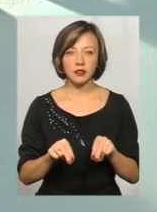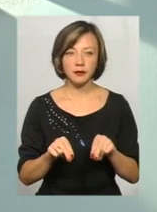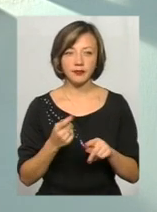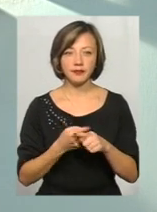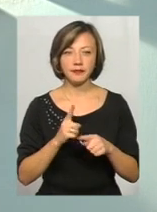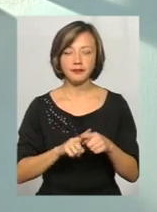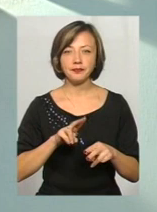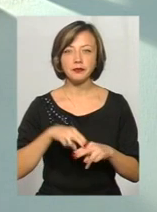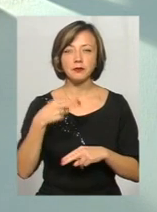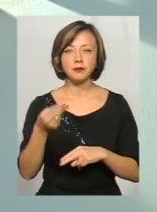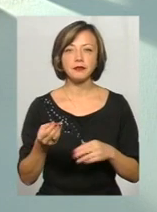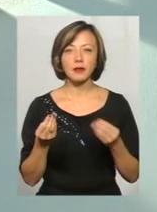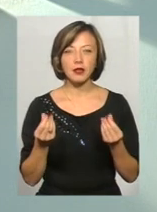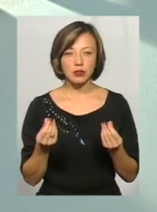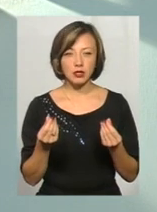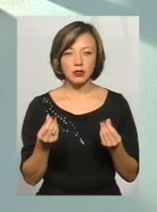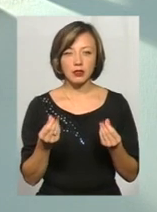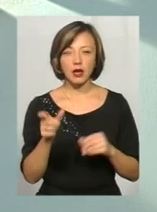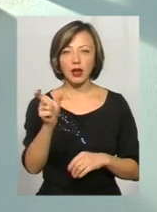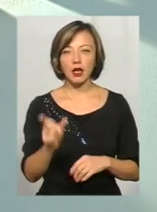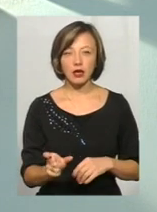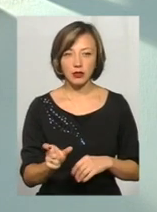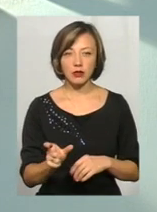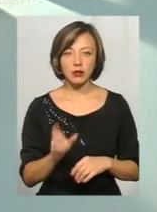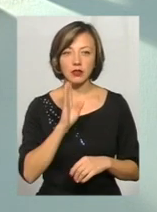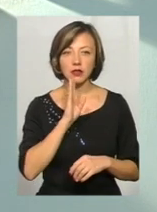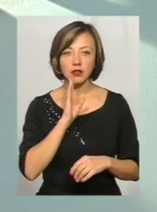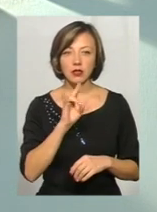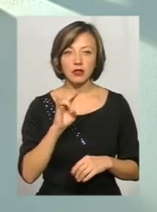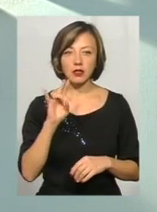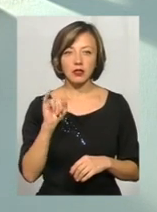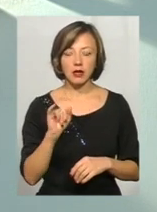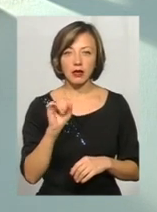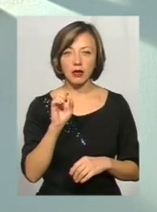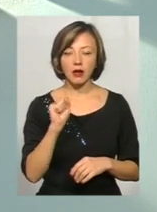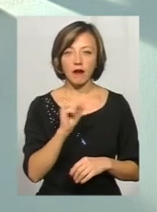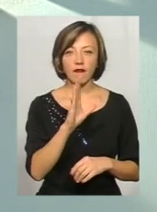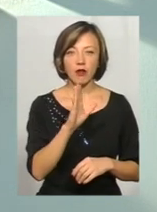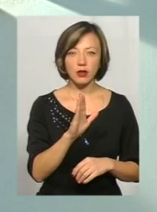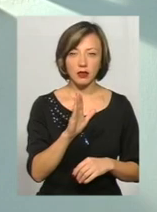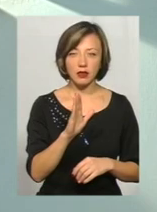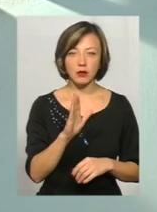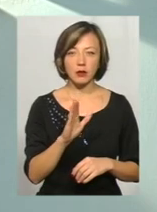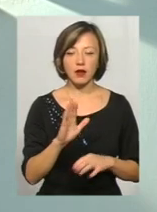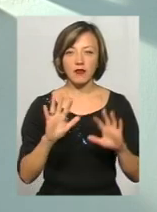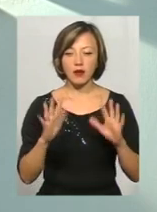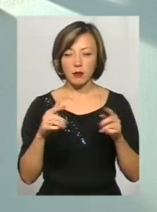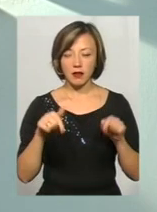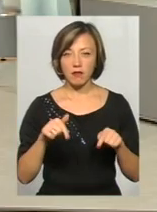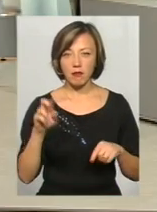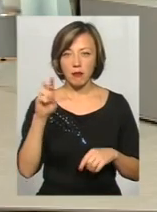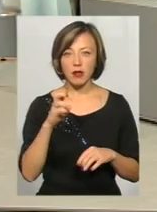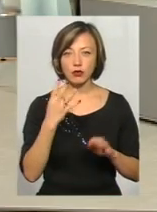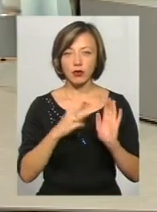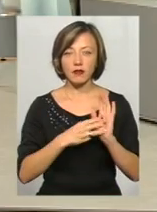це повернення грошей клієнту пані Ніні Володимирі Інтенцяс. Це було випадок в березні поточного року, 48